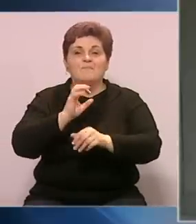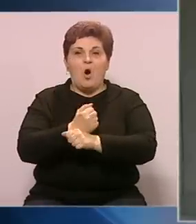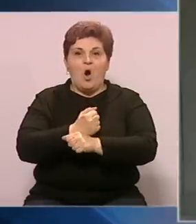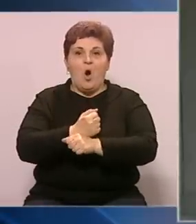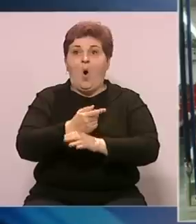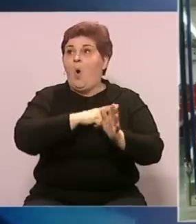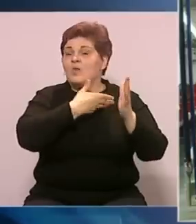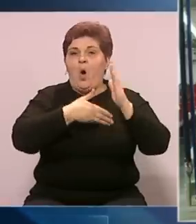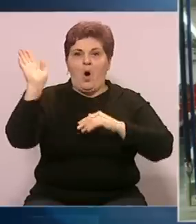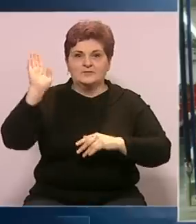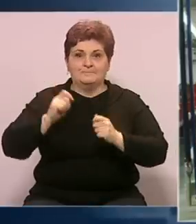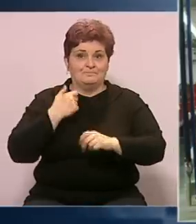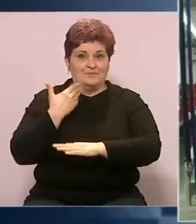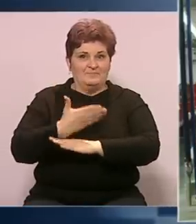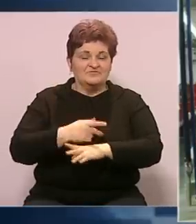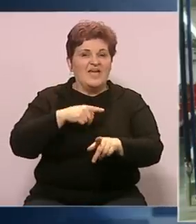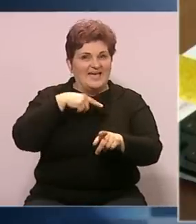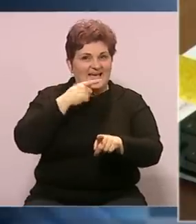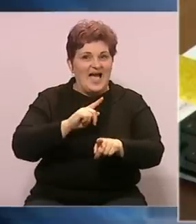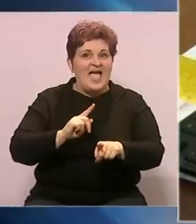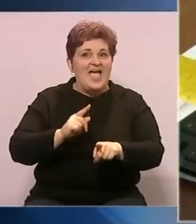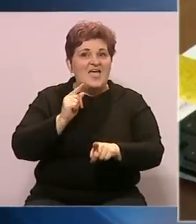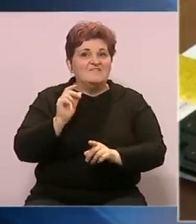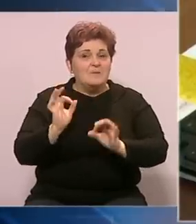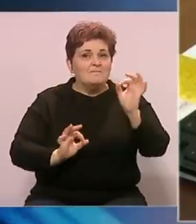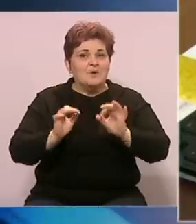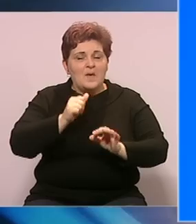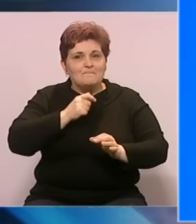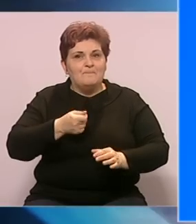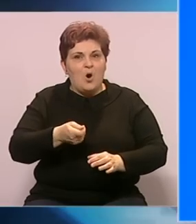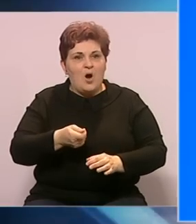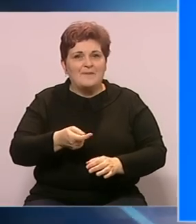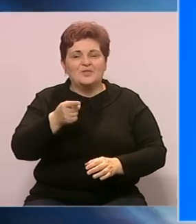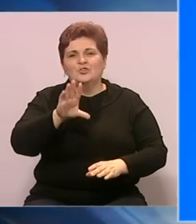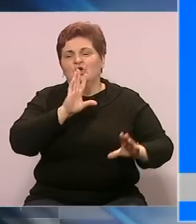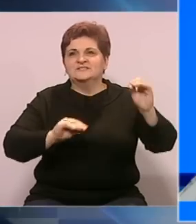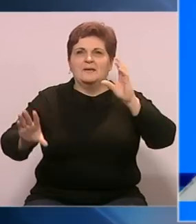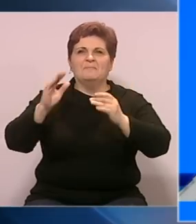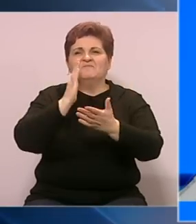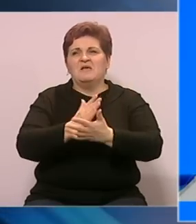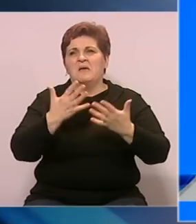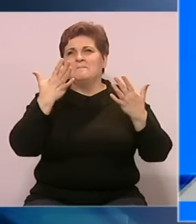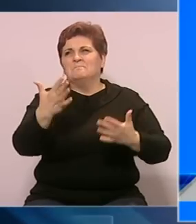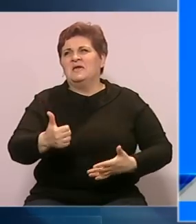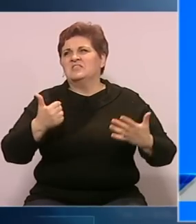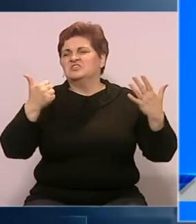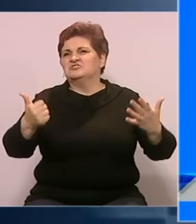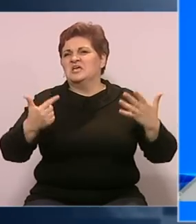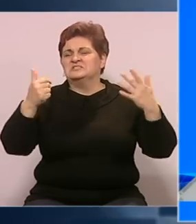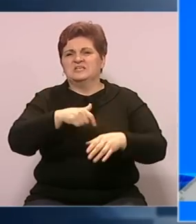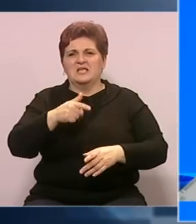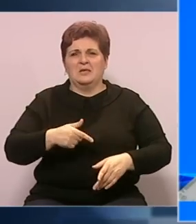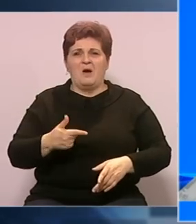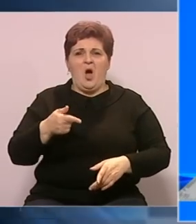odlazi. Poslodavci pocičaju i na visoke stope doprinosa. To se priča o tome već 5, 6, 7 godina. Ja bih rekao da